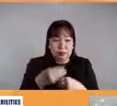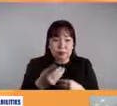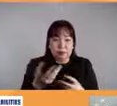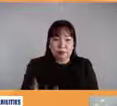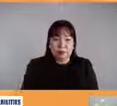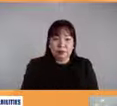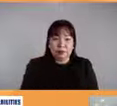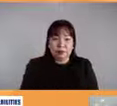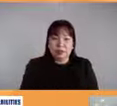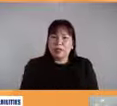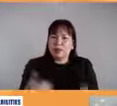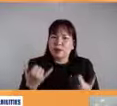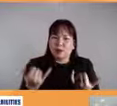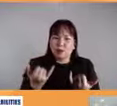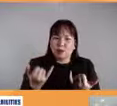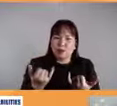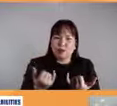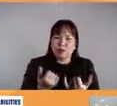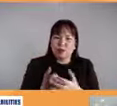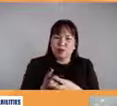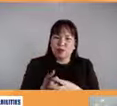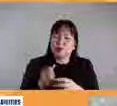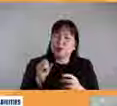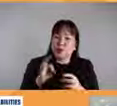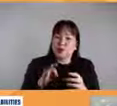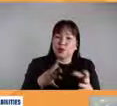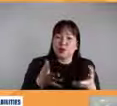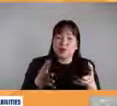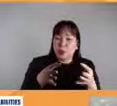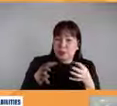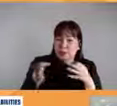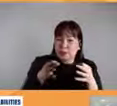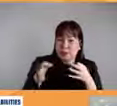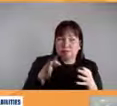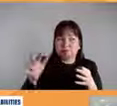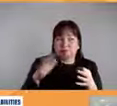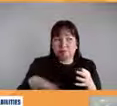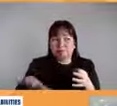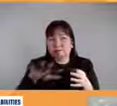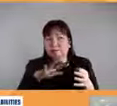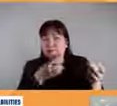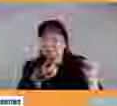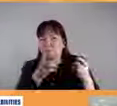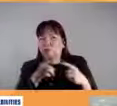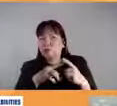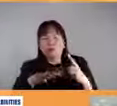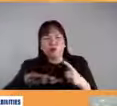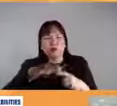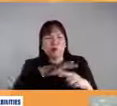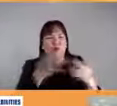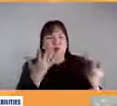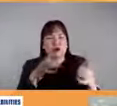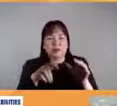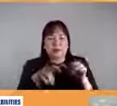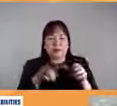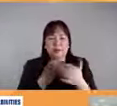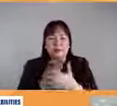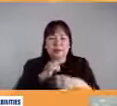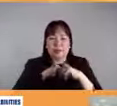kumusta po ngayon kung ilalarawan ng pang estado ng disability rights sa ating bansa go ahead sir